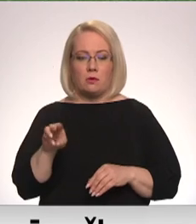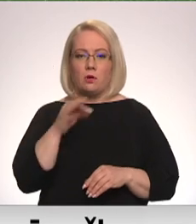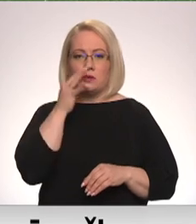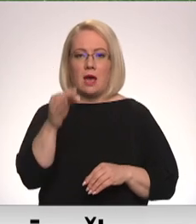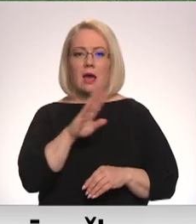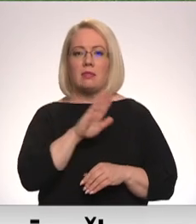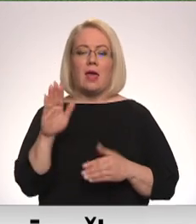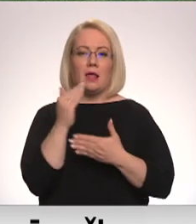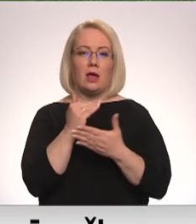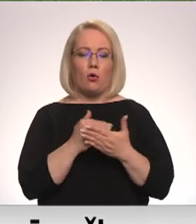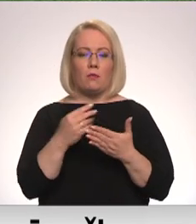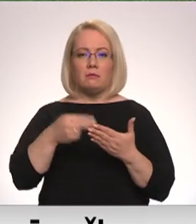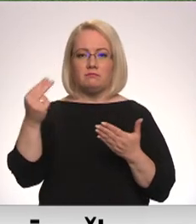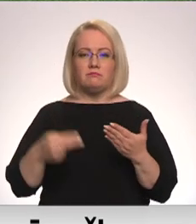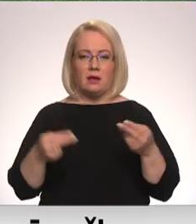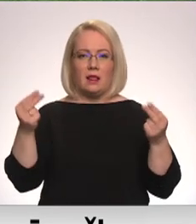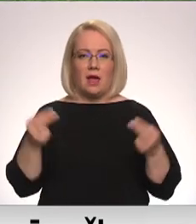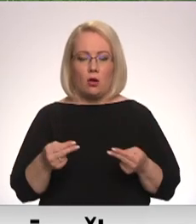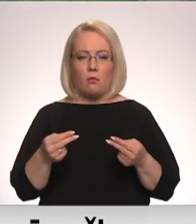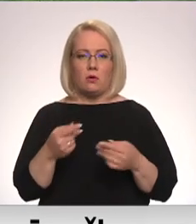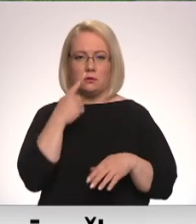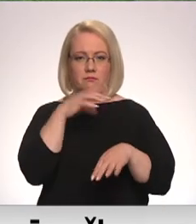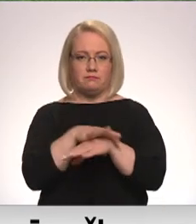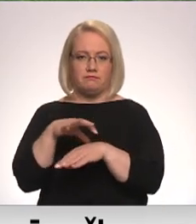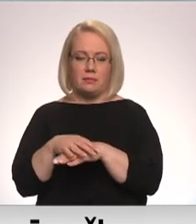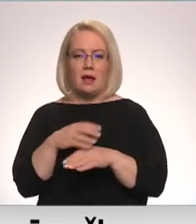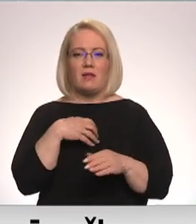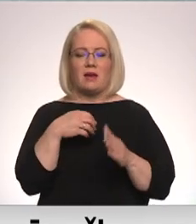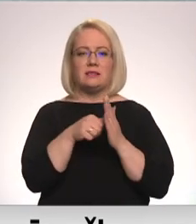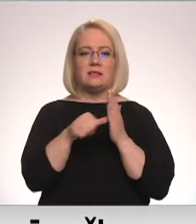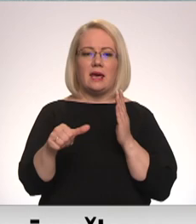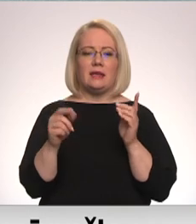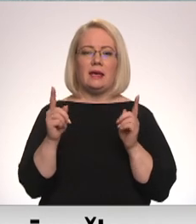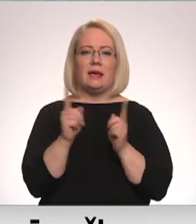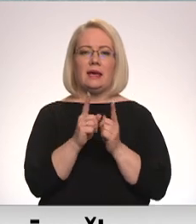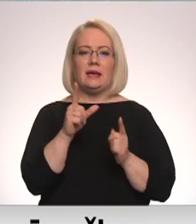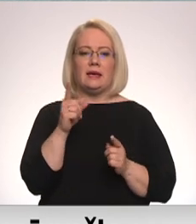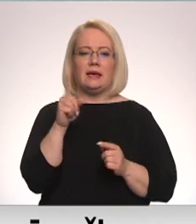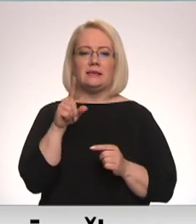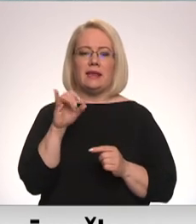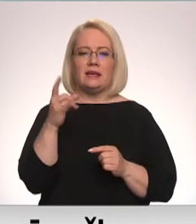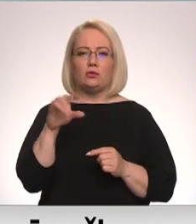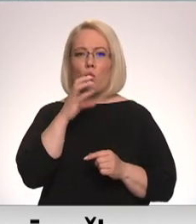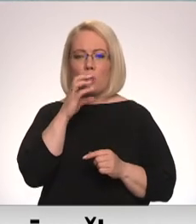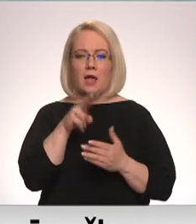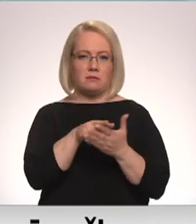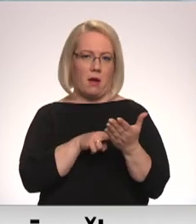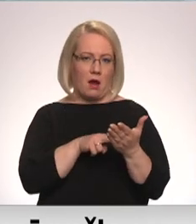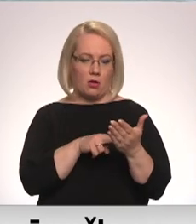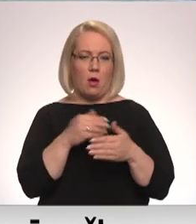ka nelikumīgi noslēgtos līgumus atklājas, meklējot iespēju dzēst uzņēmuma īslīdzas ūdens parāds saistības. Izrādās